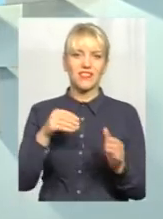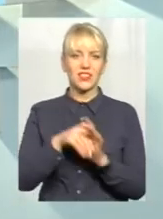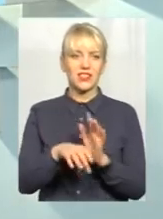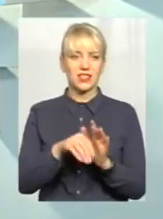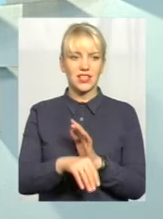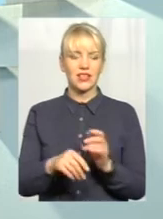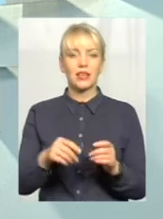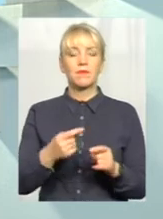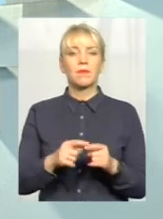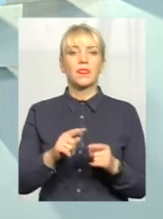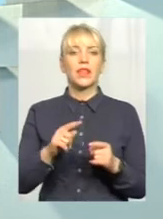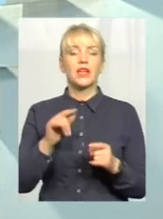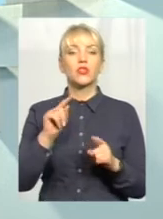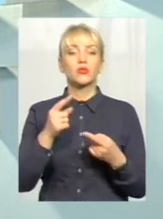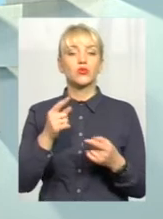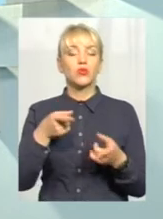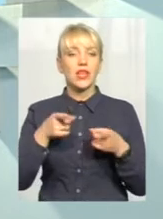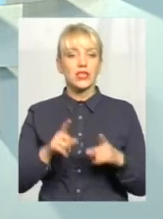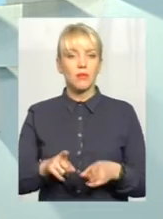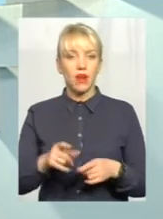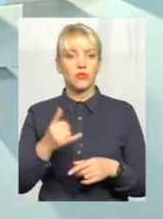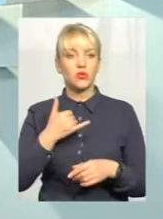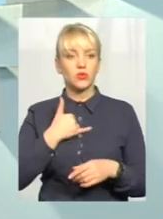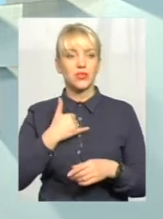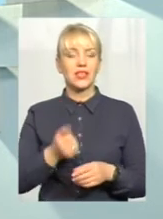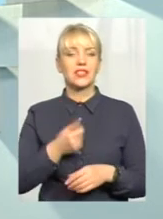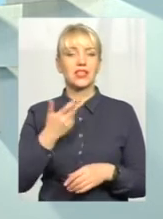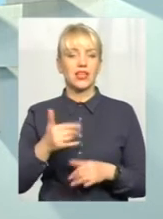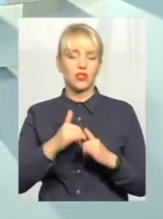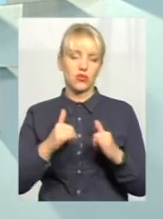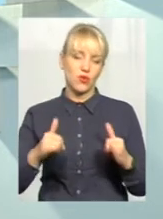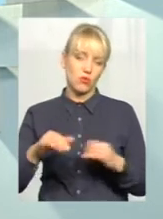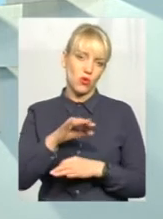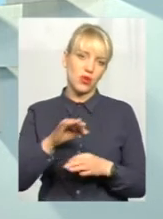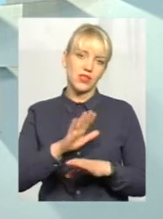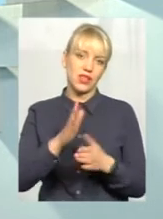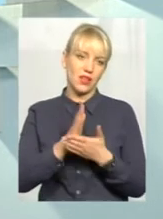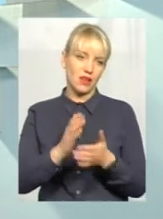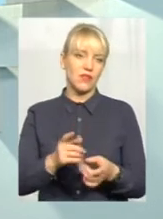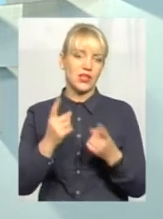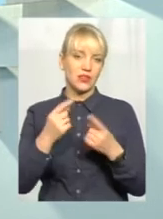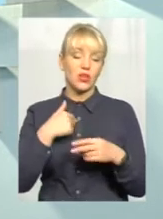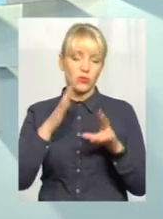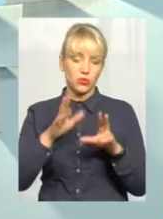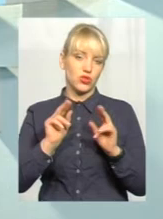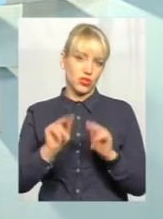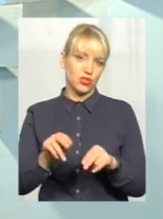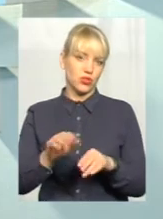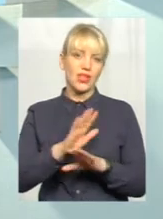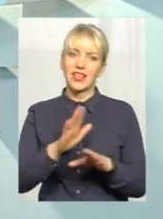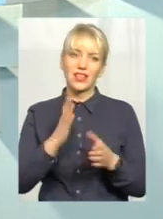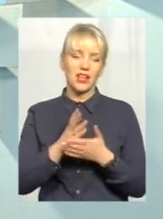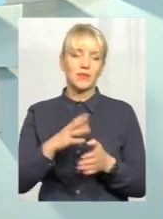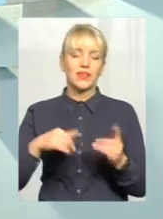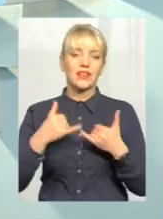парків. Тому що, насправді, в нас кількість розвиткових проєктів не є великою, я буду чесним, не є великою для всіх